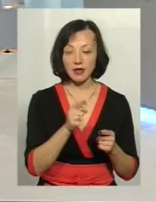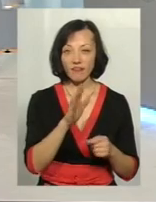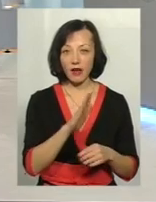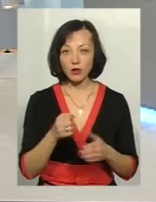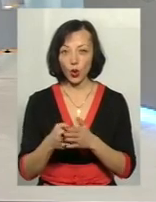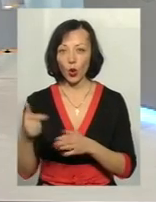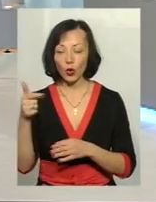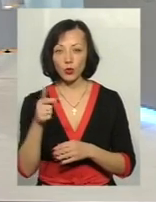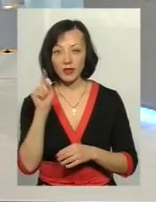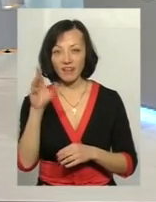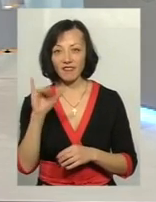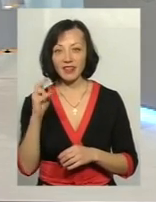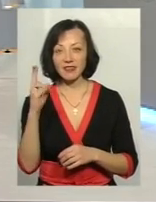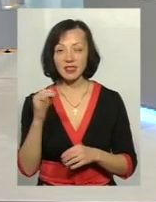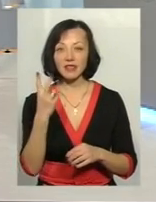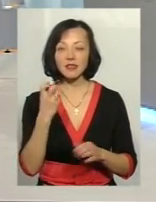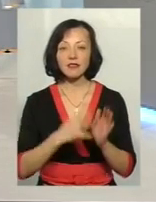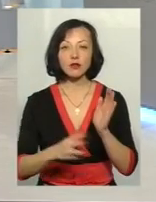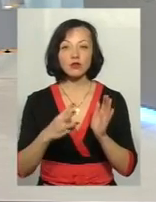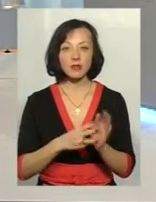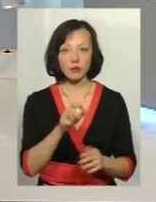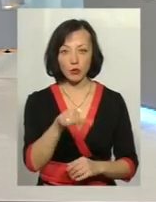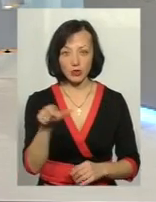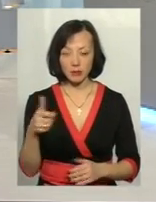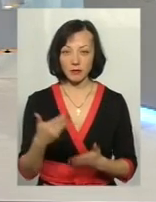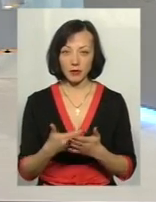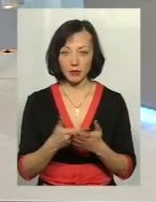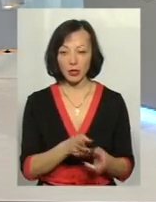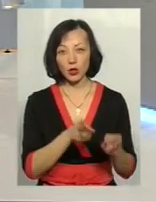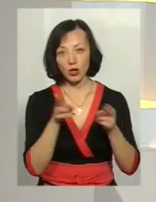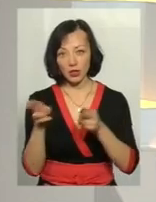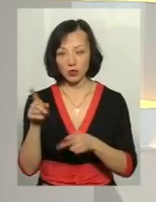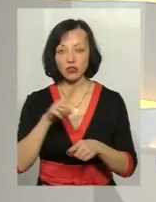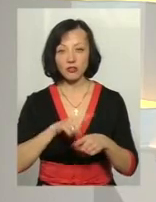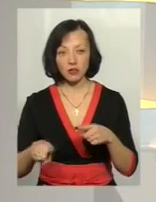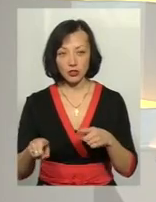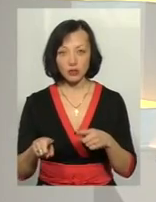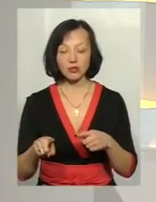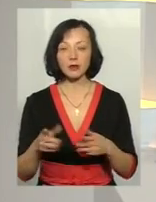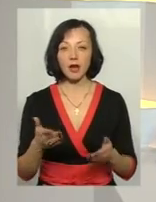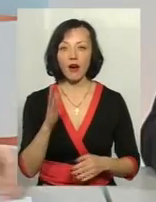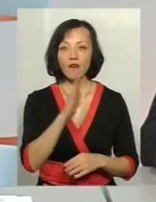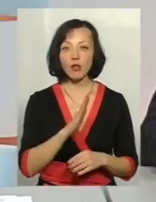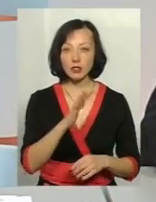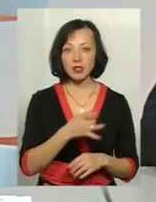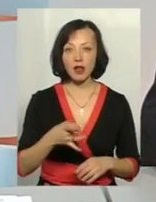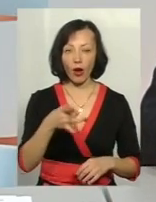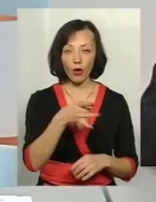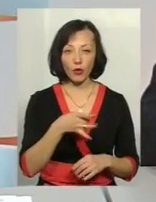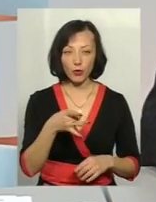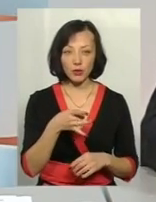допомоги в Віньківцях звернулося 298 осіб. Доїхати туди, швидше. Якщо з Волочицького району